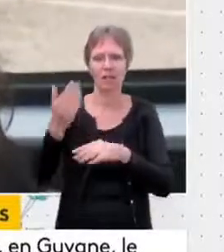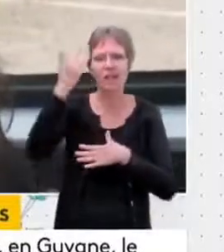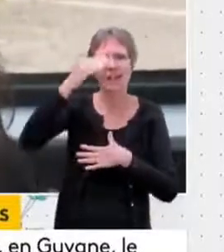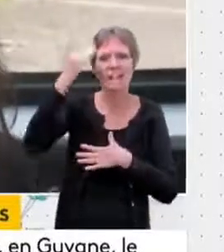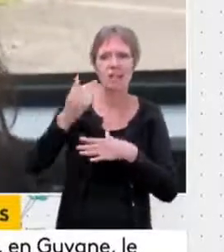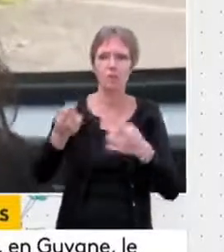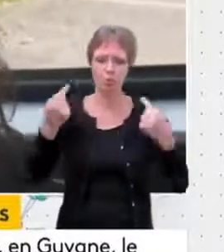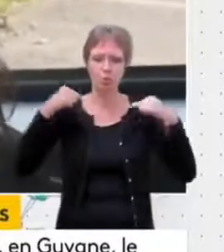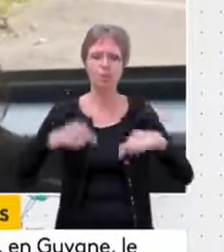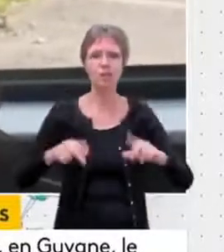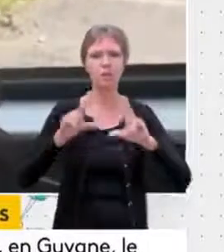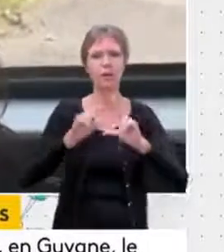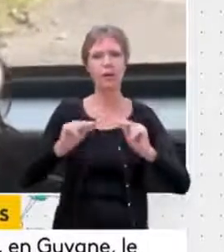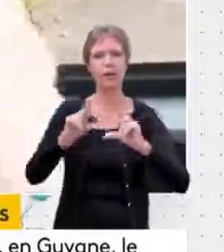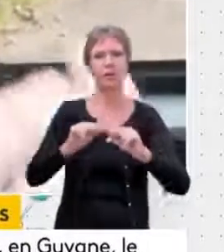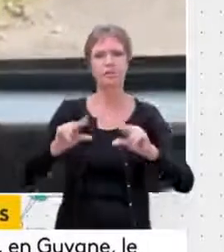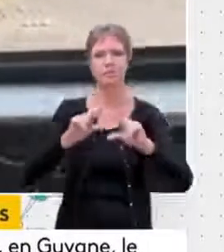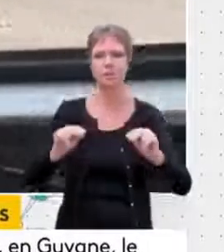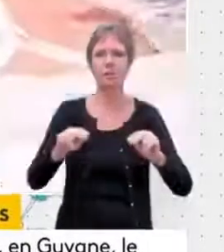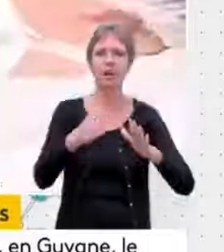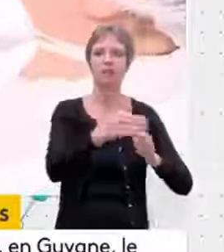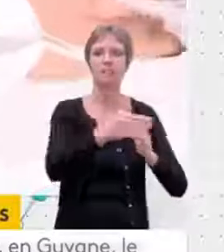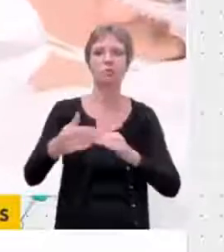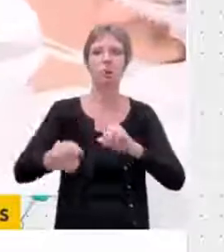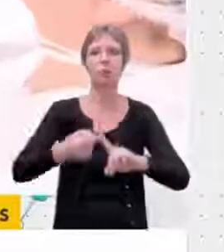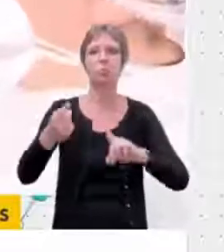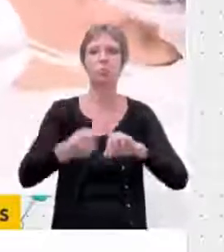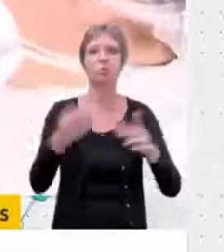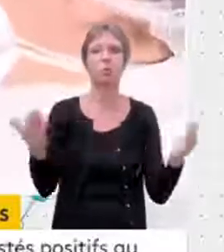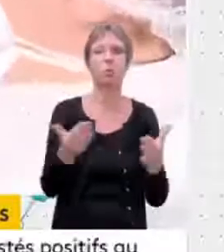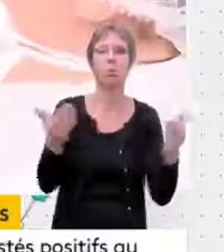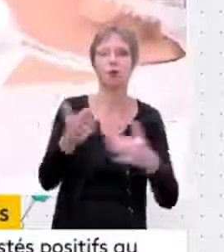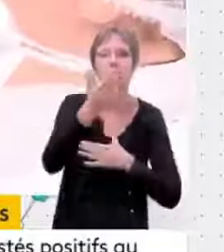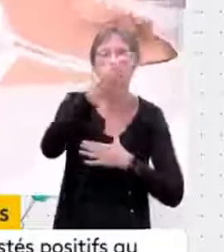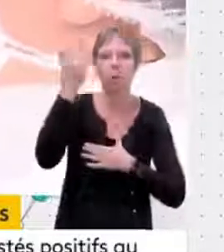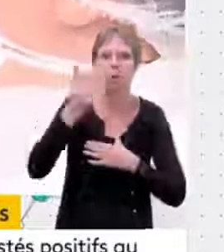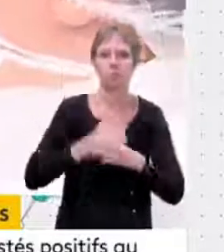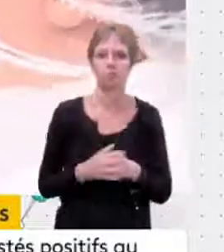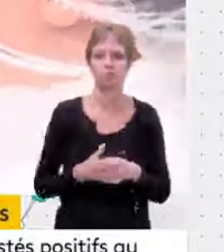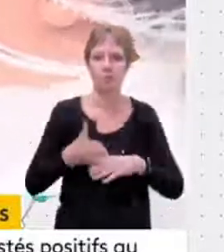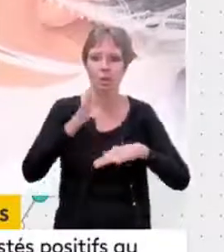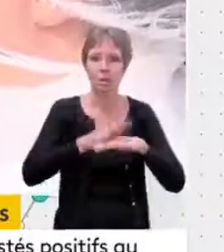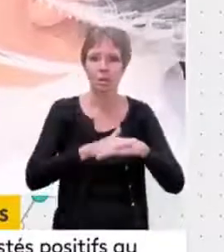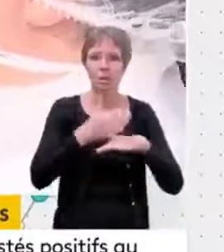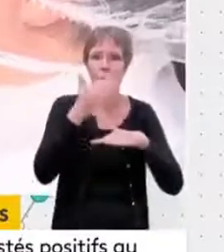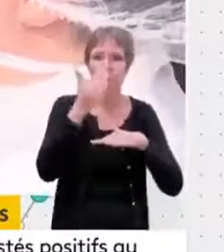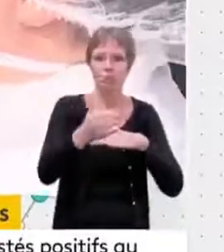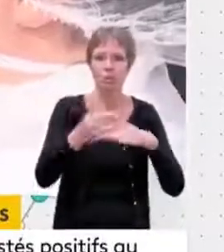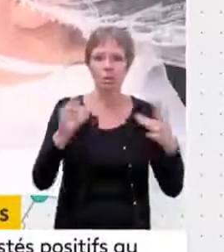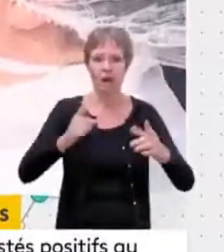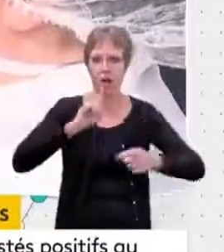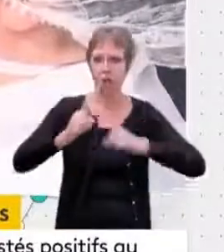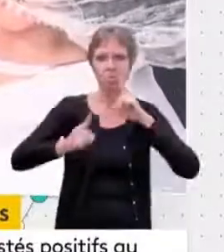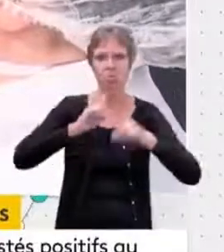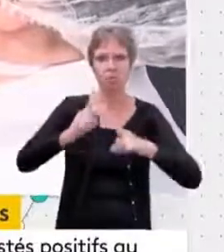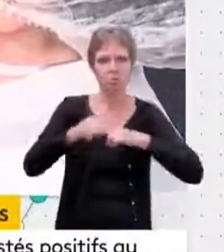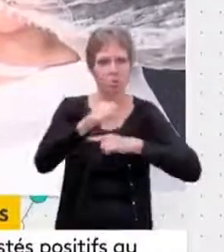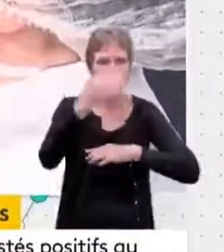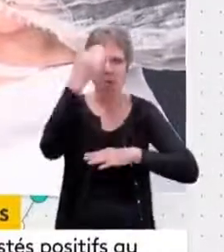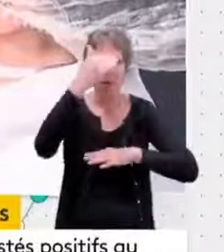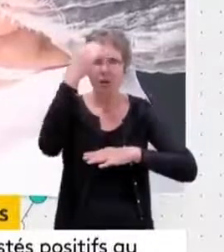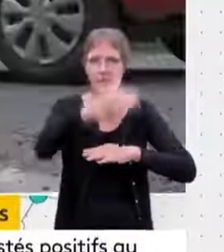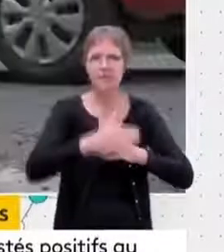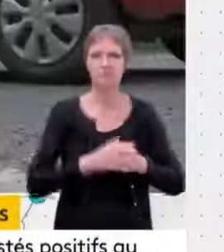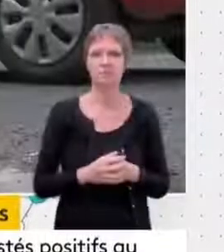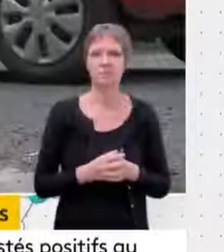gouvernement nous expliquait qu'il était impossible de déterminer les secteurs essentiels, alors qu'en fait, ils l'ont fait pour les ordonnances. On sait